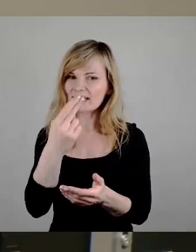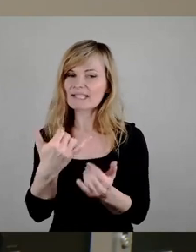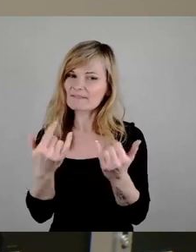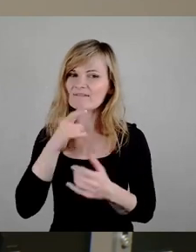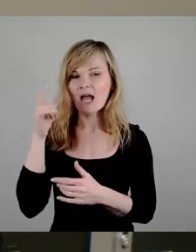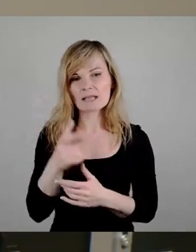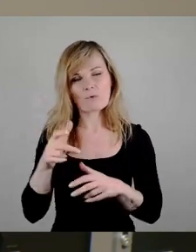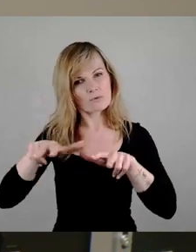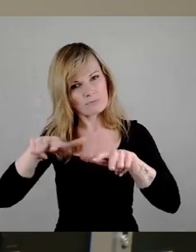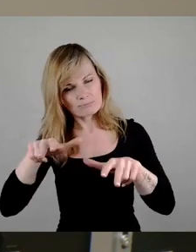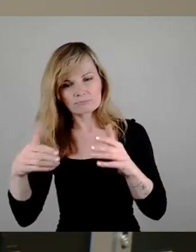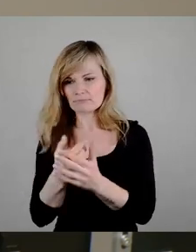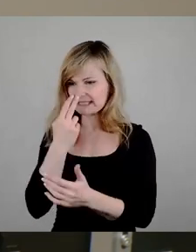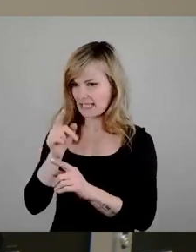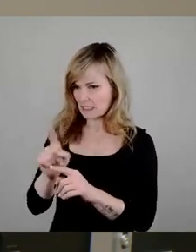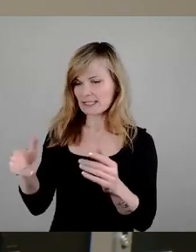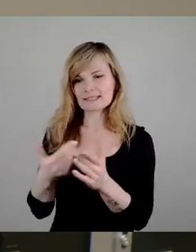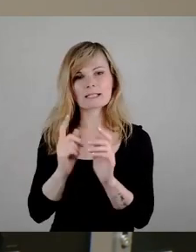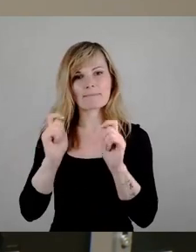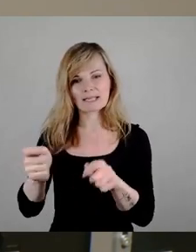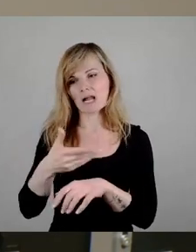hier nicht ablesbar. Deswegen werden wir diesen Antrag auch ablehnen.